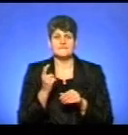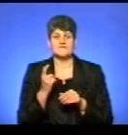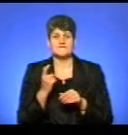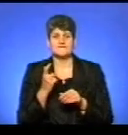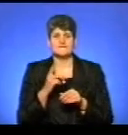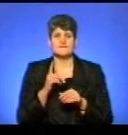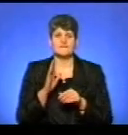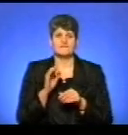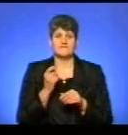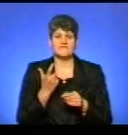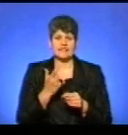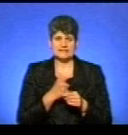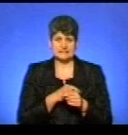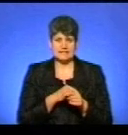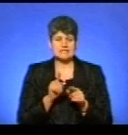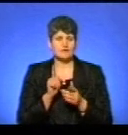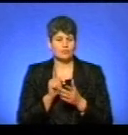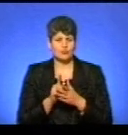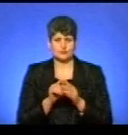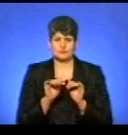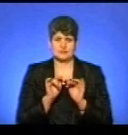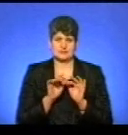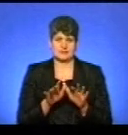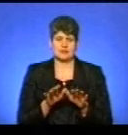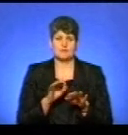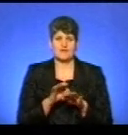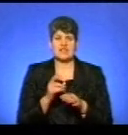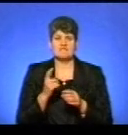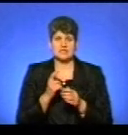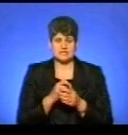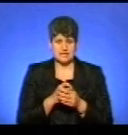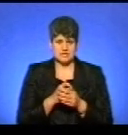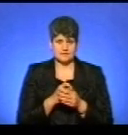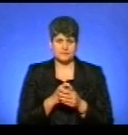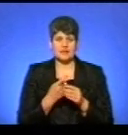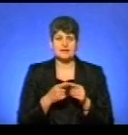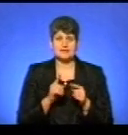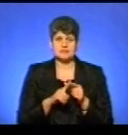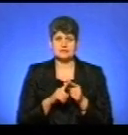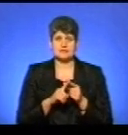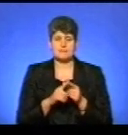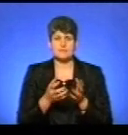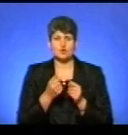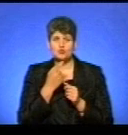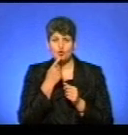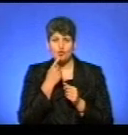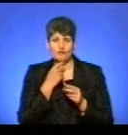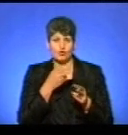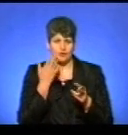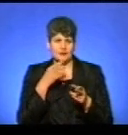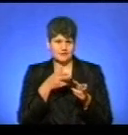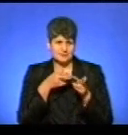обов'язковий захід, захід – це для контролю за якість проведення вакцинації. Це береться кров після вістрілу,